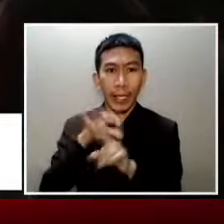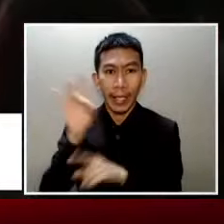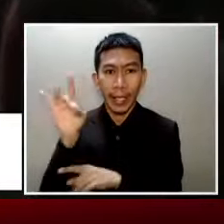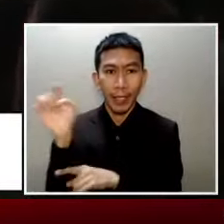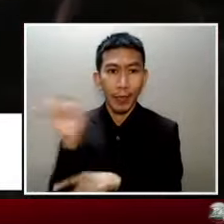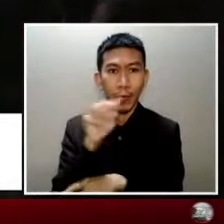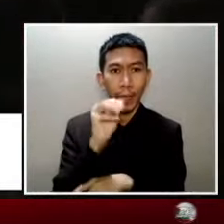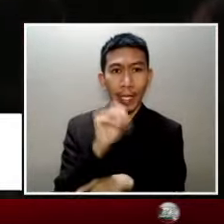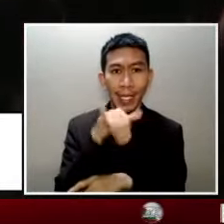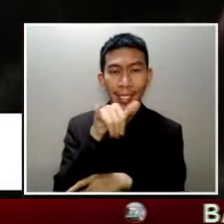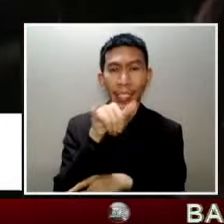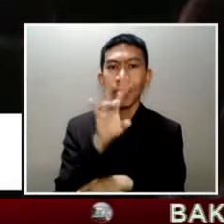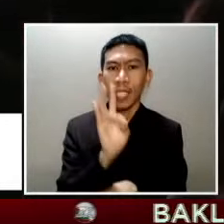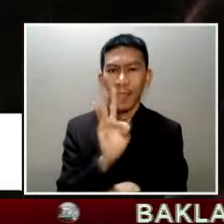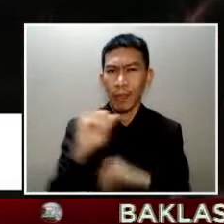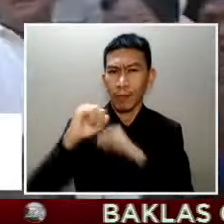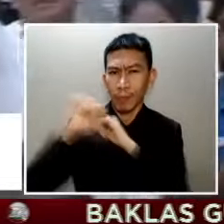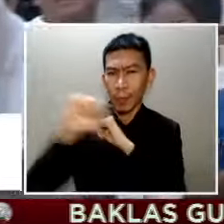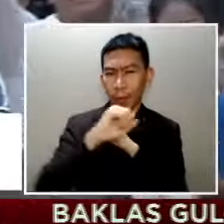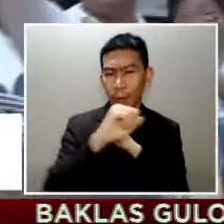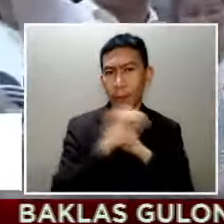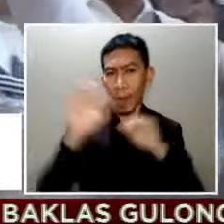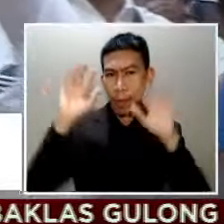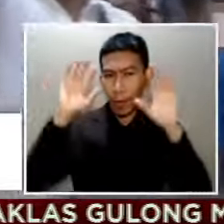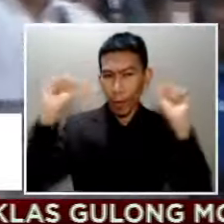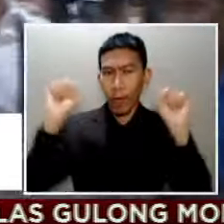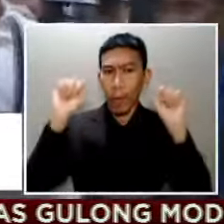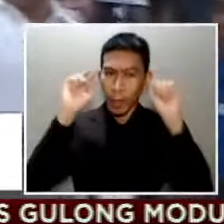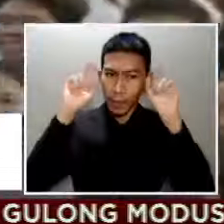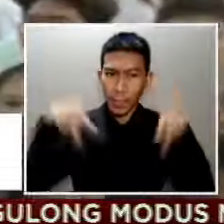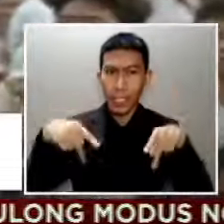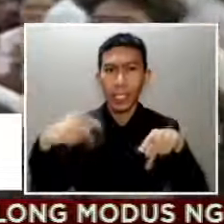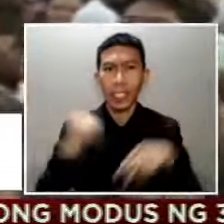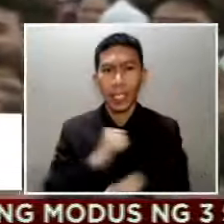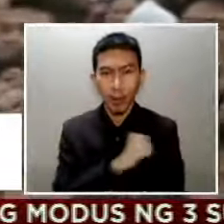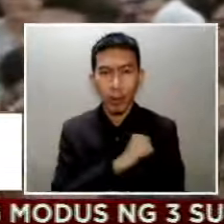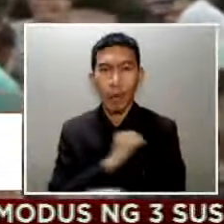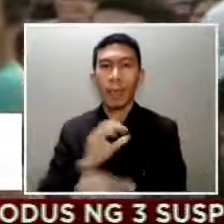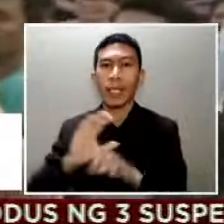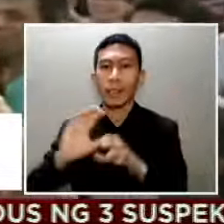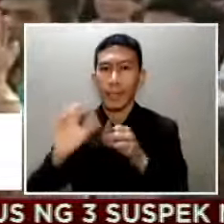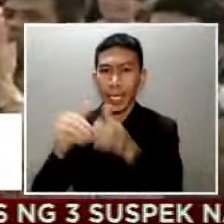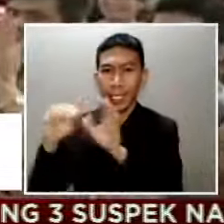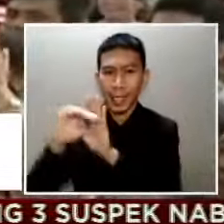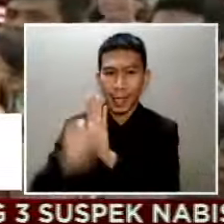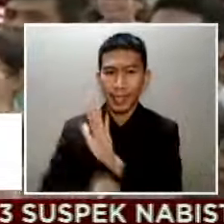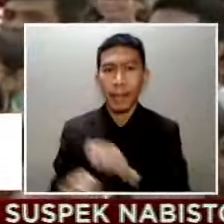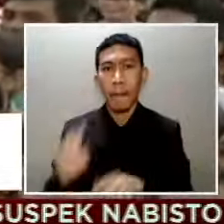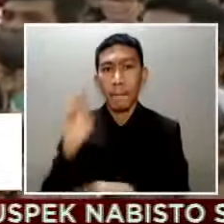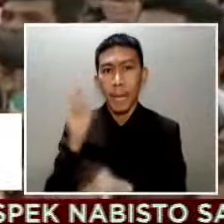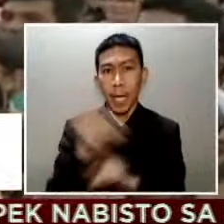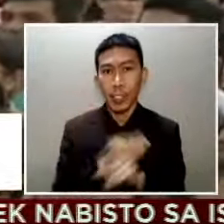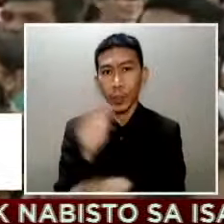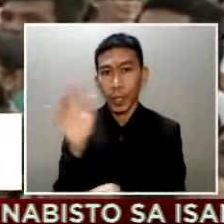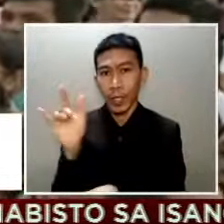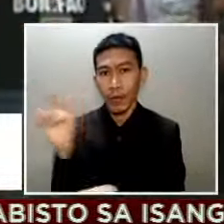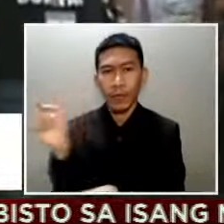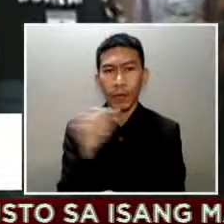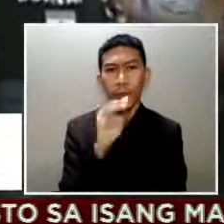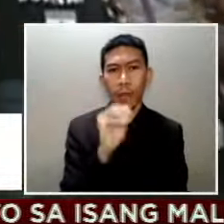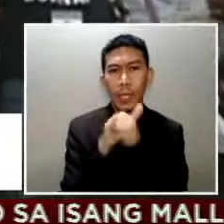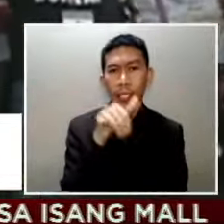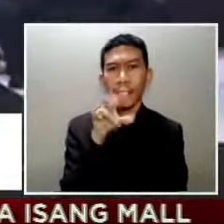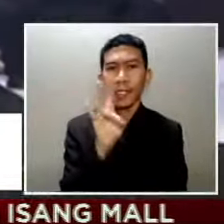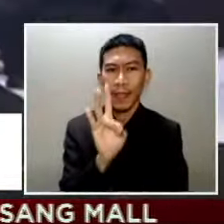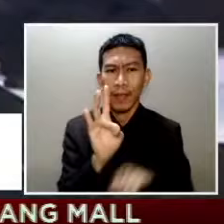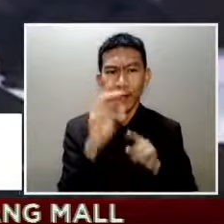para sa Pangulo Vice President Senators at Party LISC at sa March 25 hanggang May 7 naman para